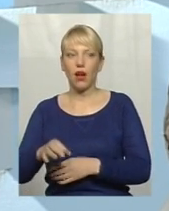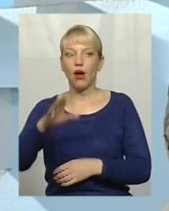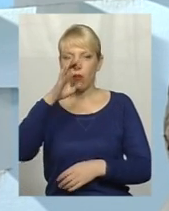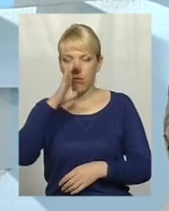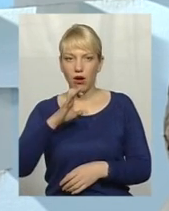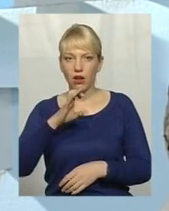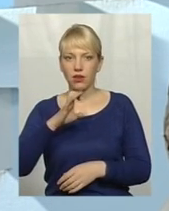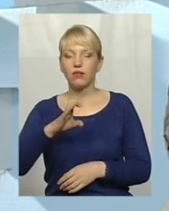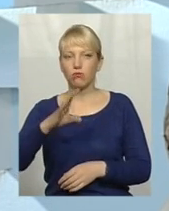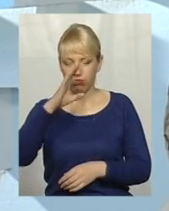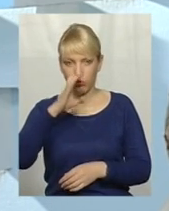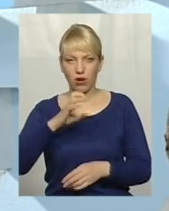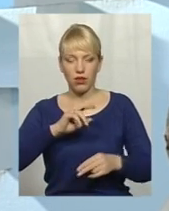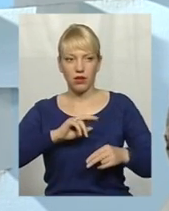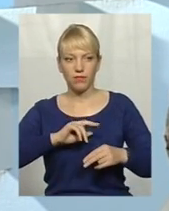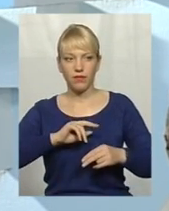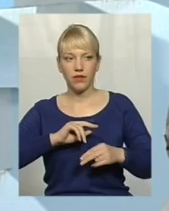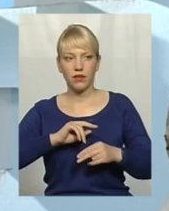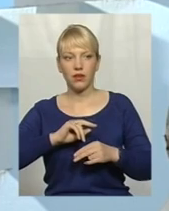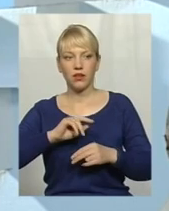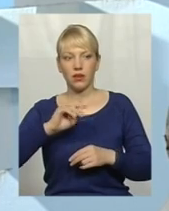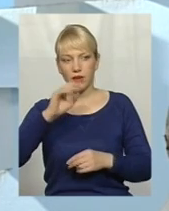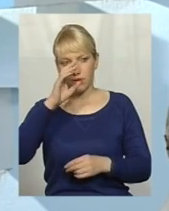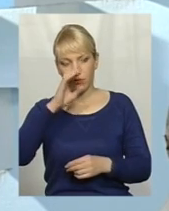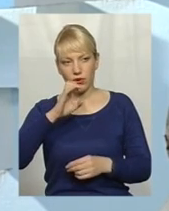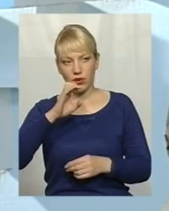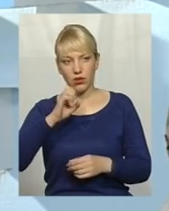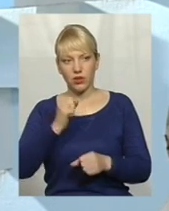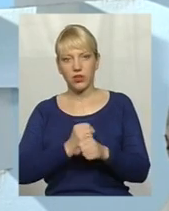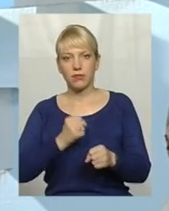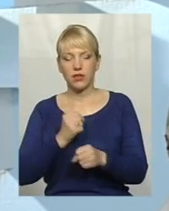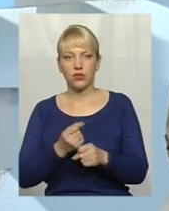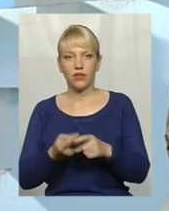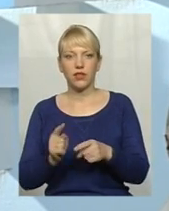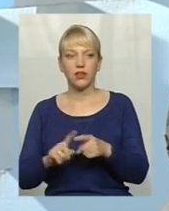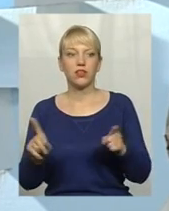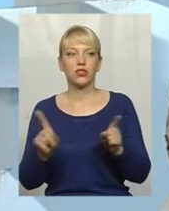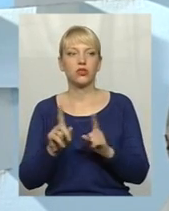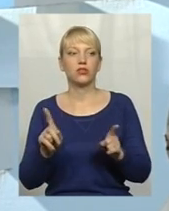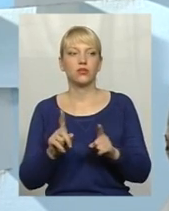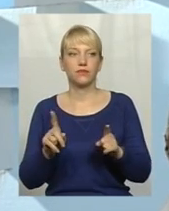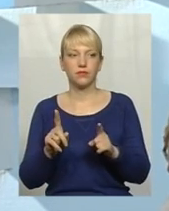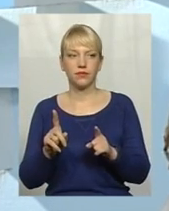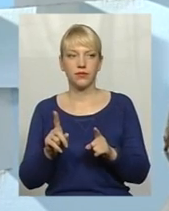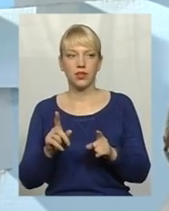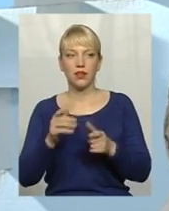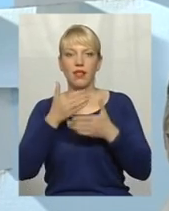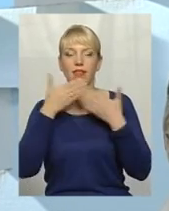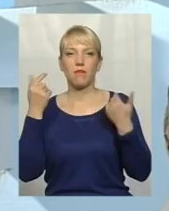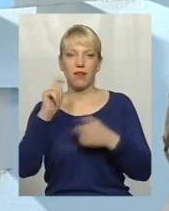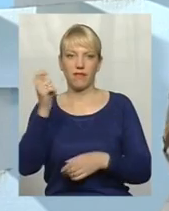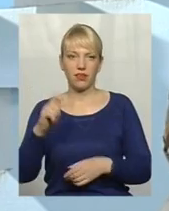Погана праця, погано зробило те, що нема війни,